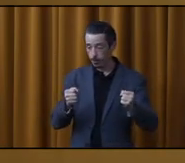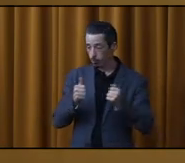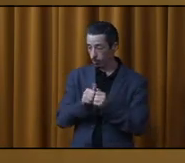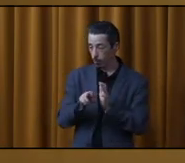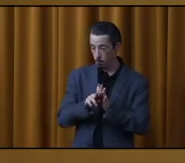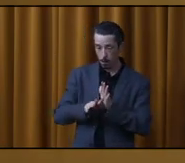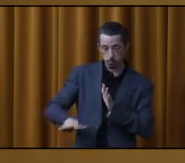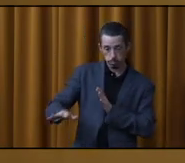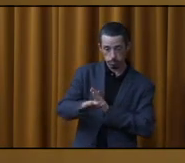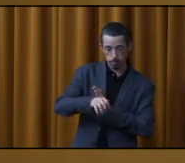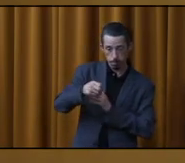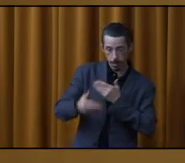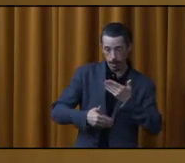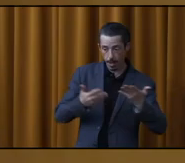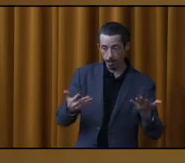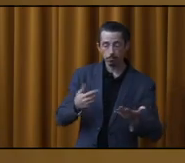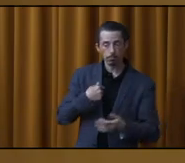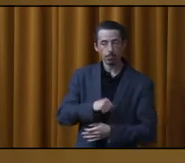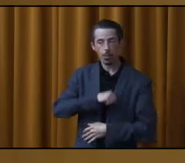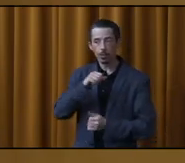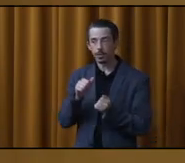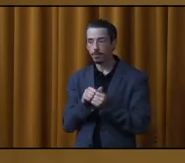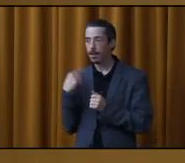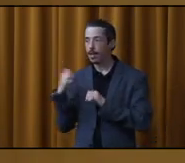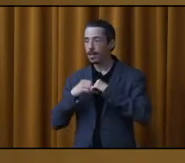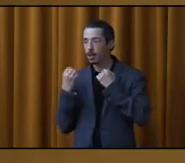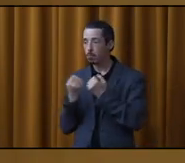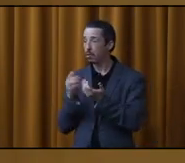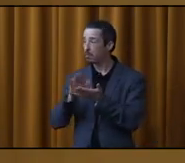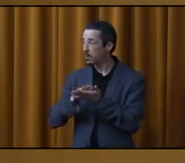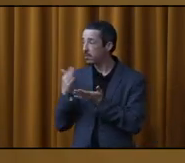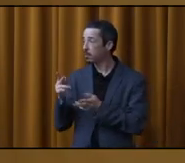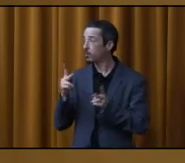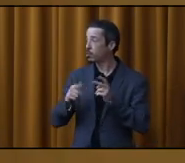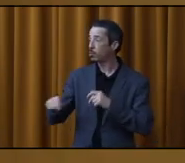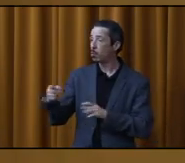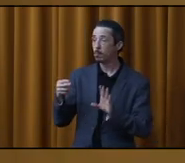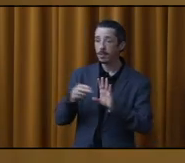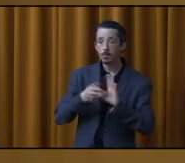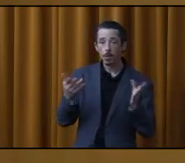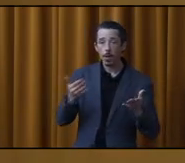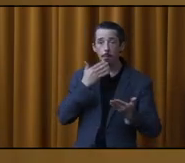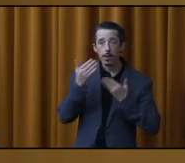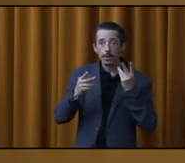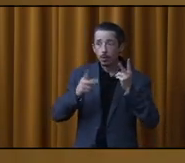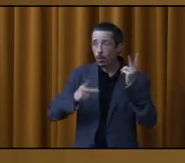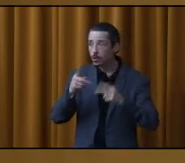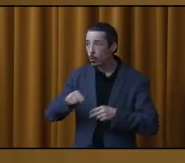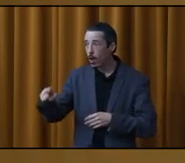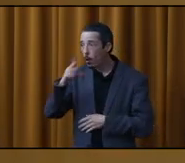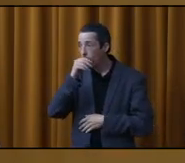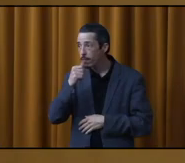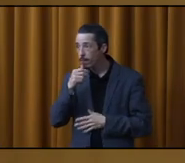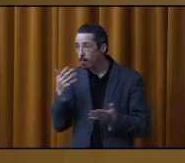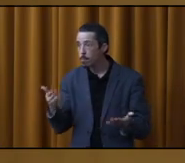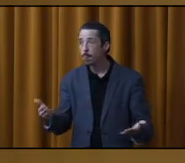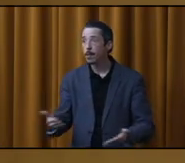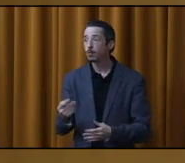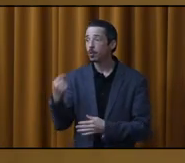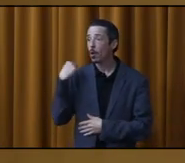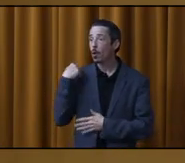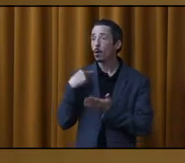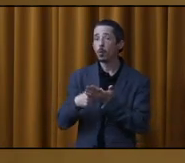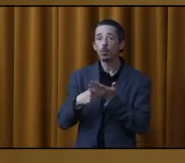Et je suis très heureuse de la concrétiser avec notre équipe. Donc, félicitations à toutes celles et ceux qui ont participé. Merci aux citoyens et citoyennes qui étaient présents en